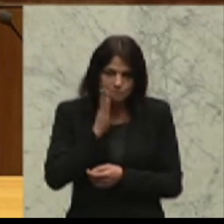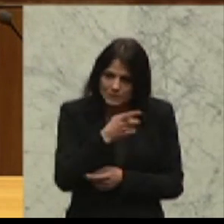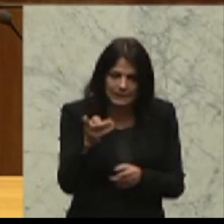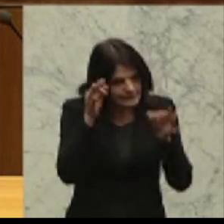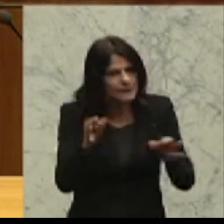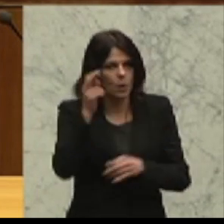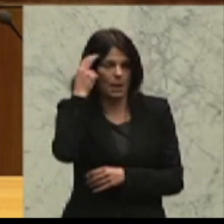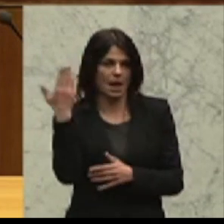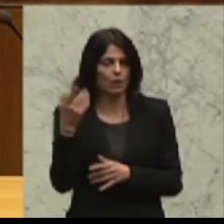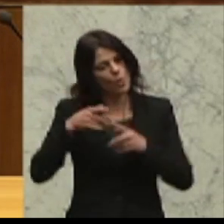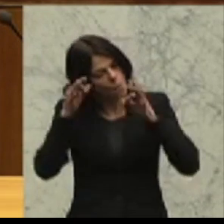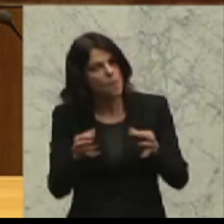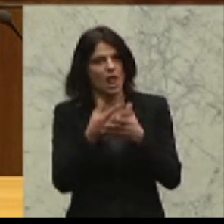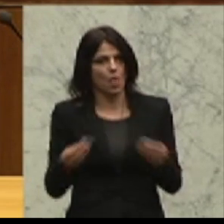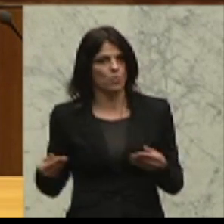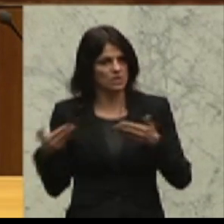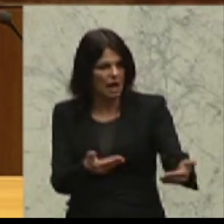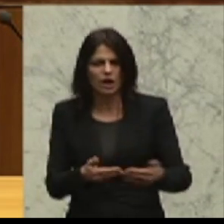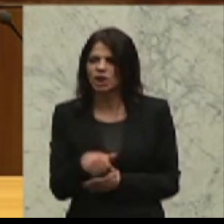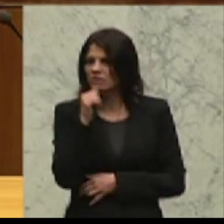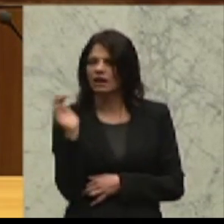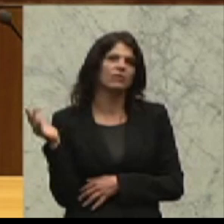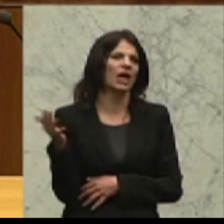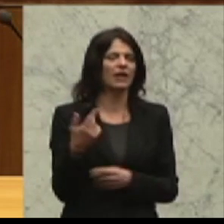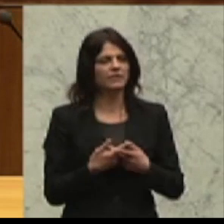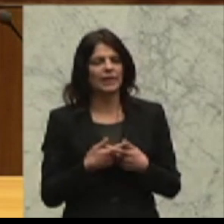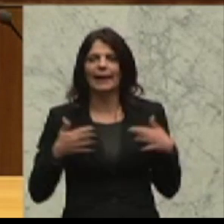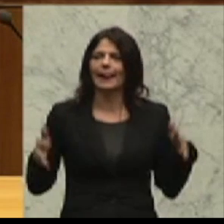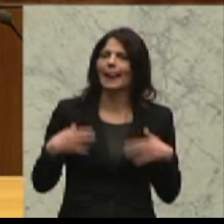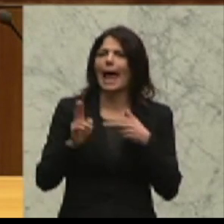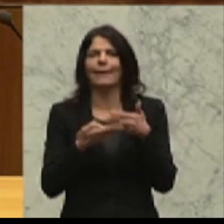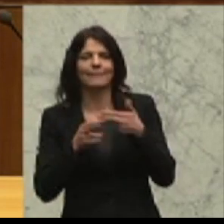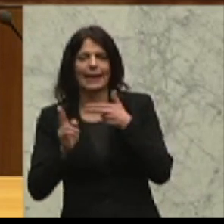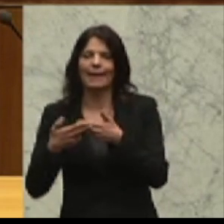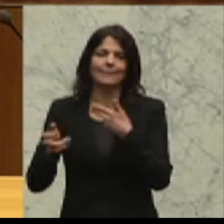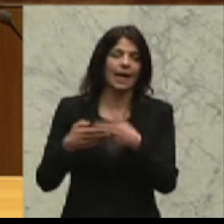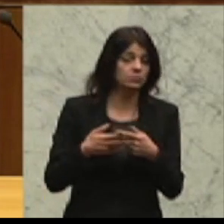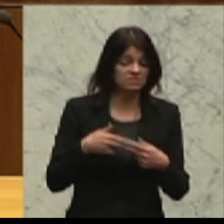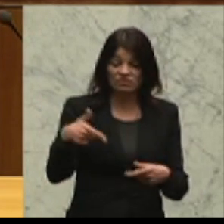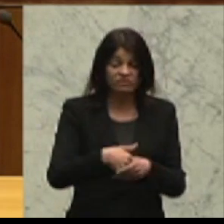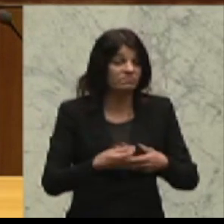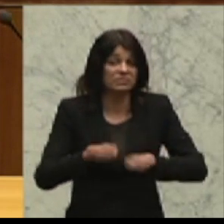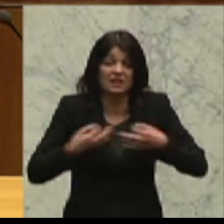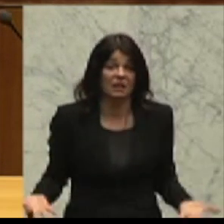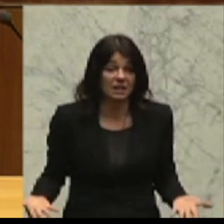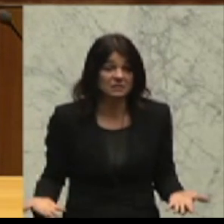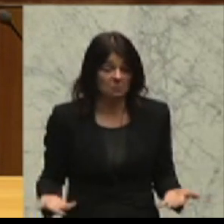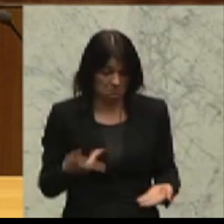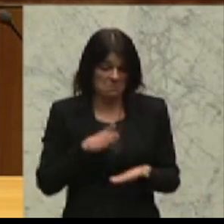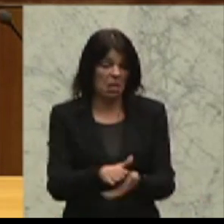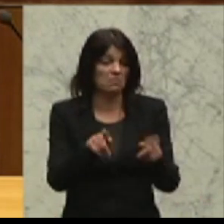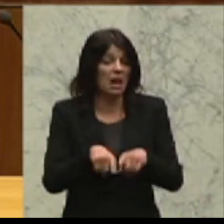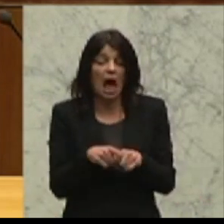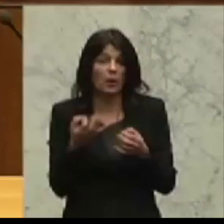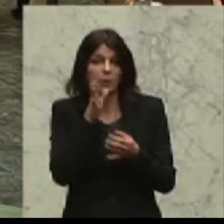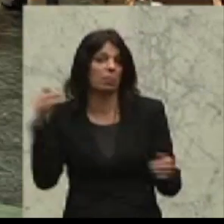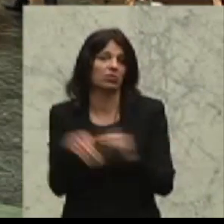auch Lösungen vorzulegen und nicht nur irgendwelche schwammigen Anpassungen, die in Wahrheit nichts bringen und den Status quo nur noch verschlimmern.